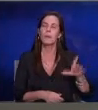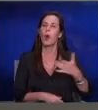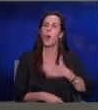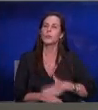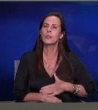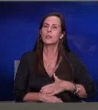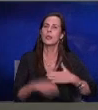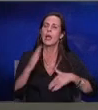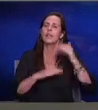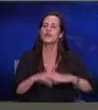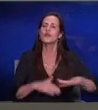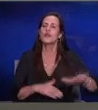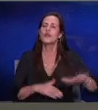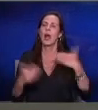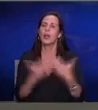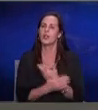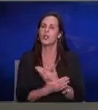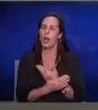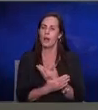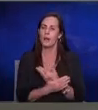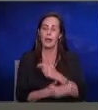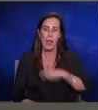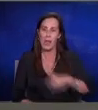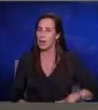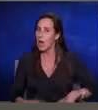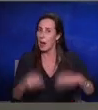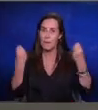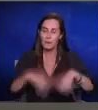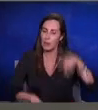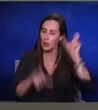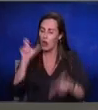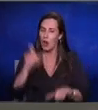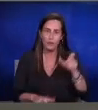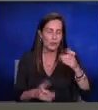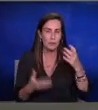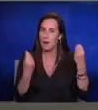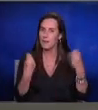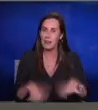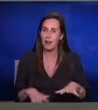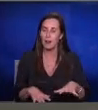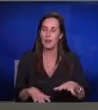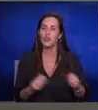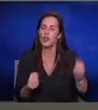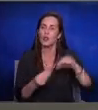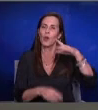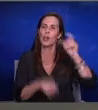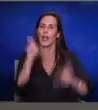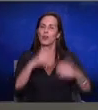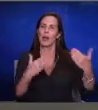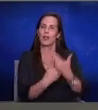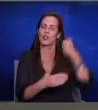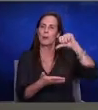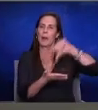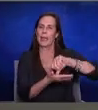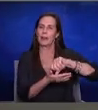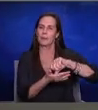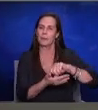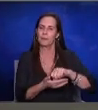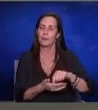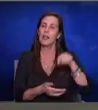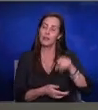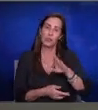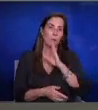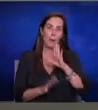חדשה העירייה מפסידה, התושבים הקיימים מפסידים כשנוספים תושבים חדשים וזאת בעיה מאוד קשה